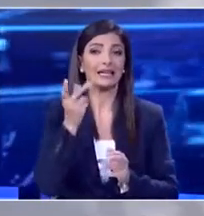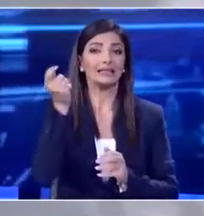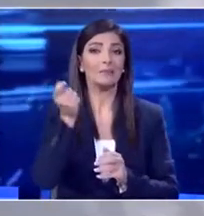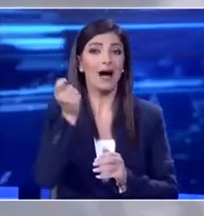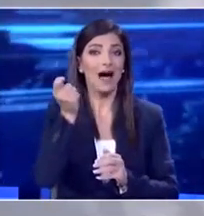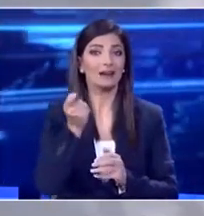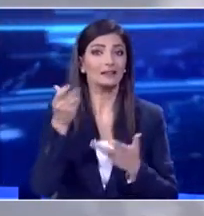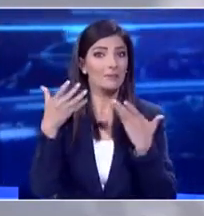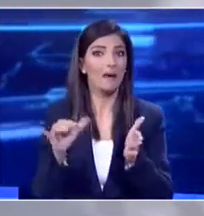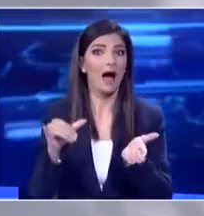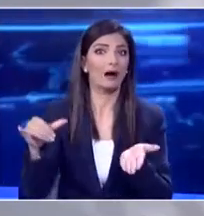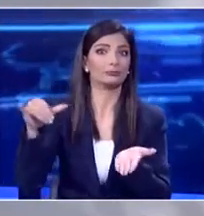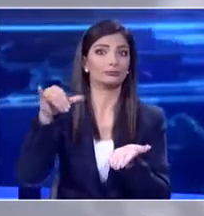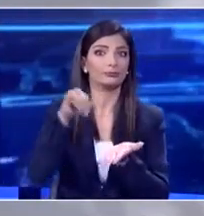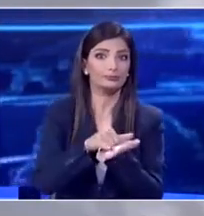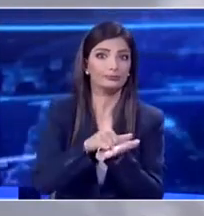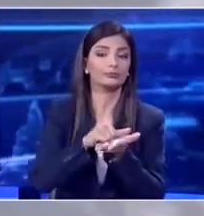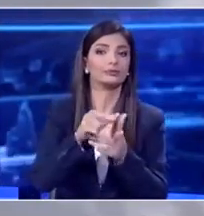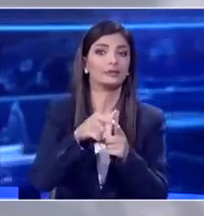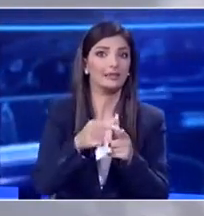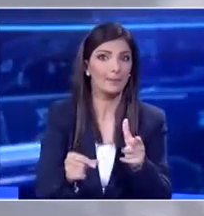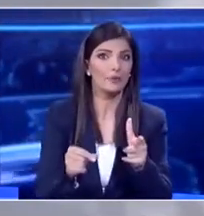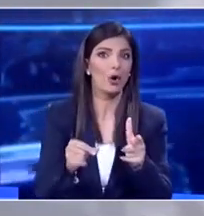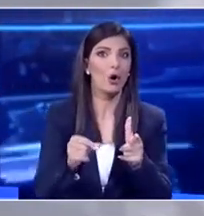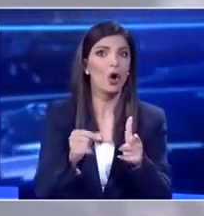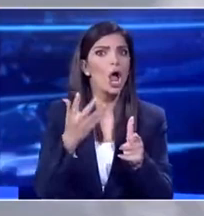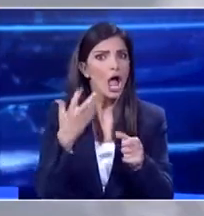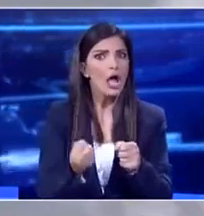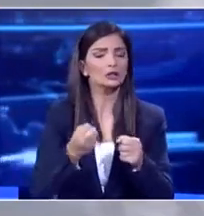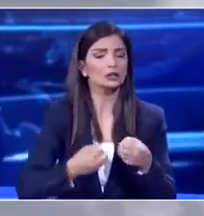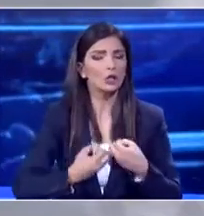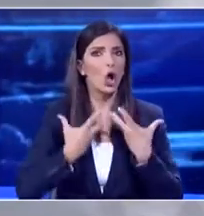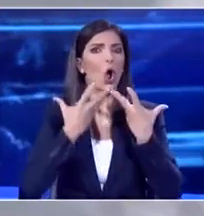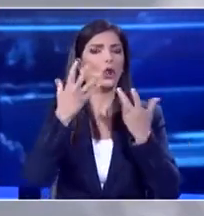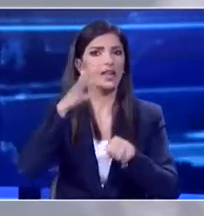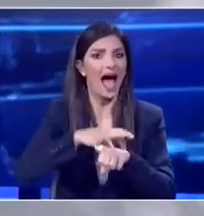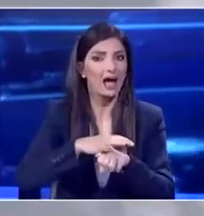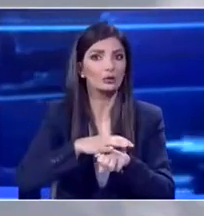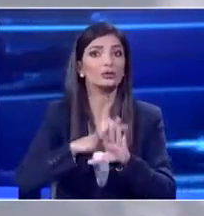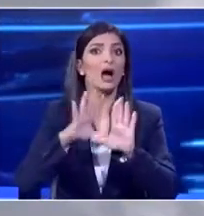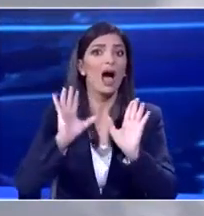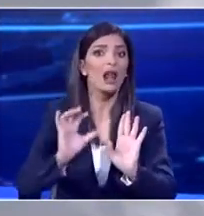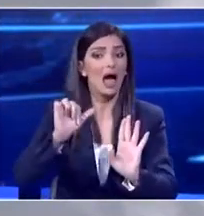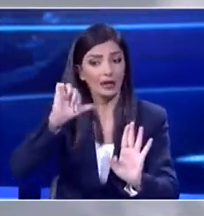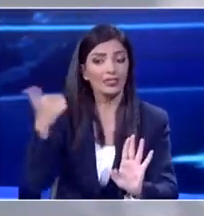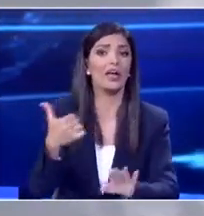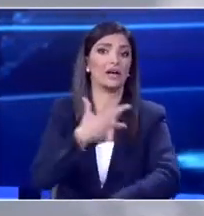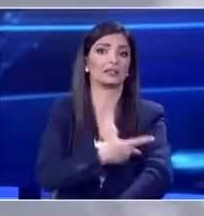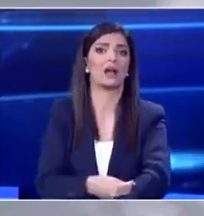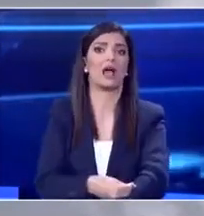από τότε παρουσιάζει τα συμπτώματα αλλά χθες ενημερωθήκαμε ενημέρωσε για τα συμπτώματα γίνεται η εξέταση άρα